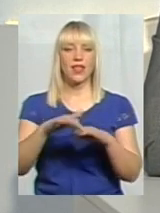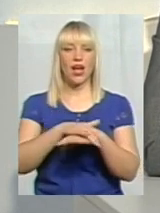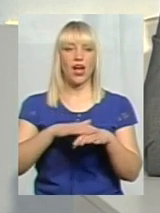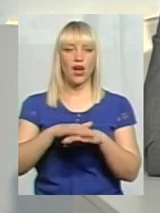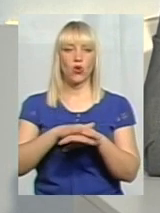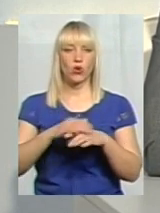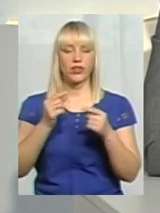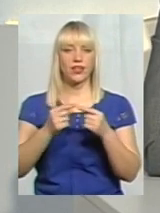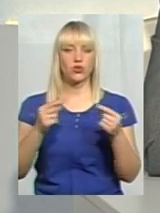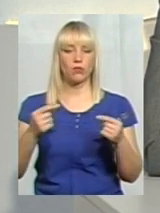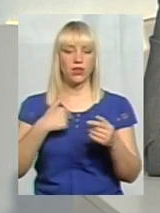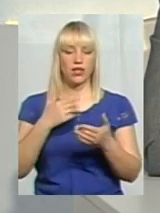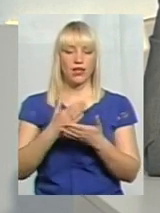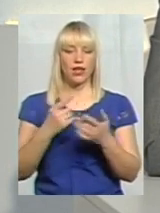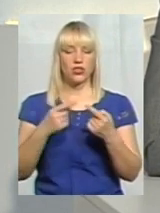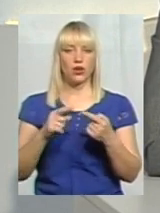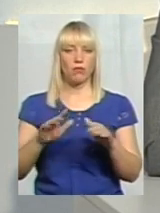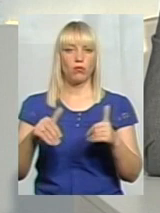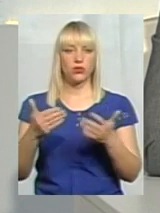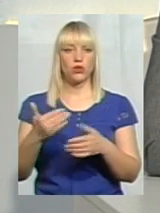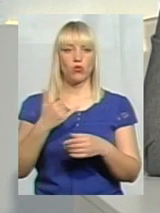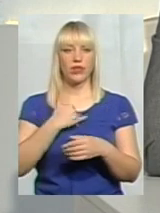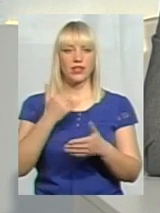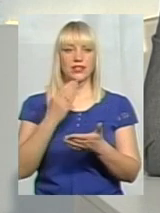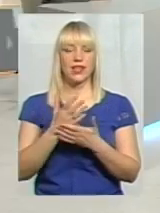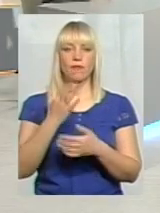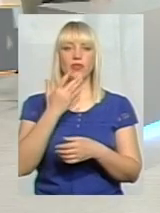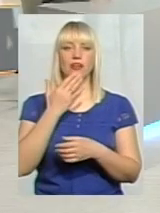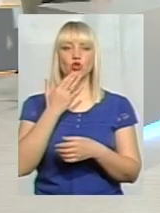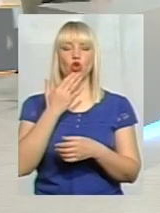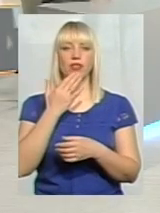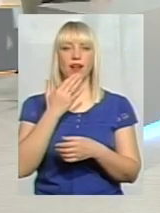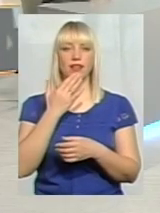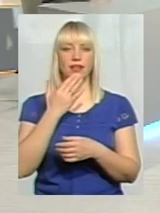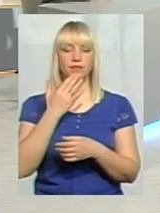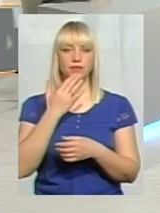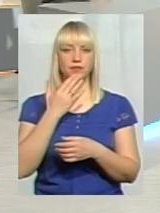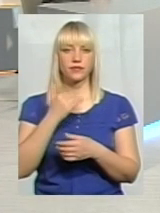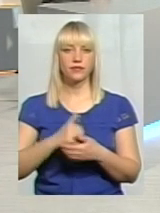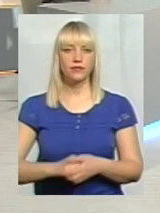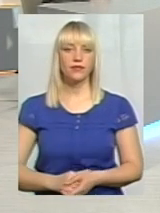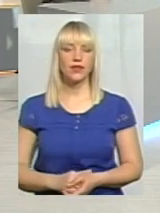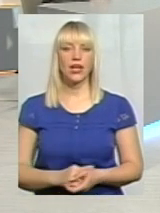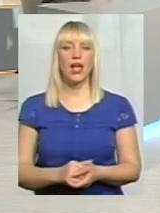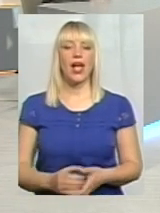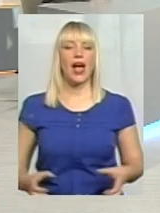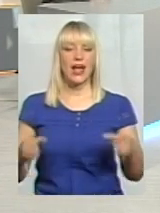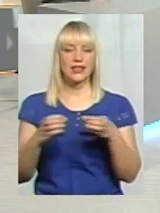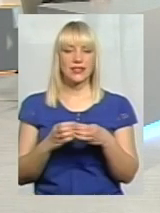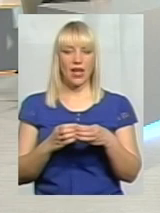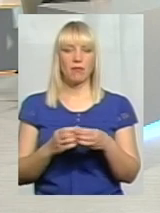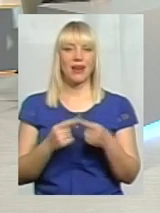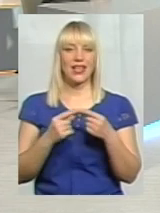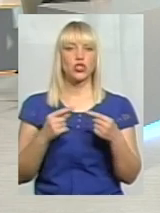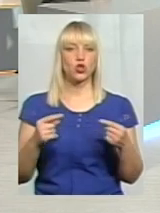інша пропозиція. У нас є національний ансамбль